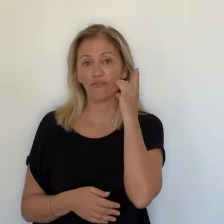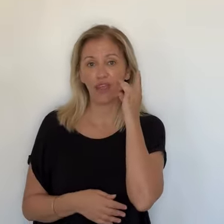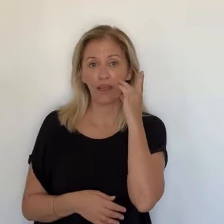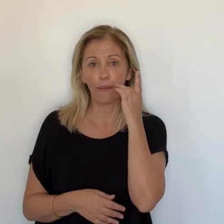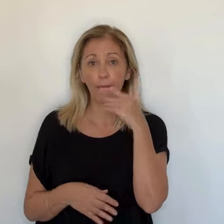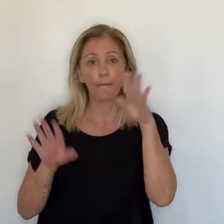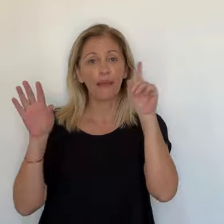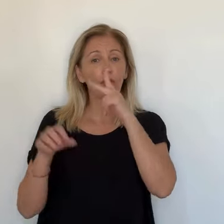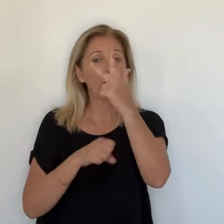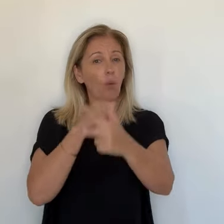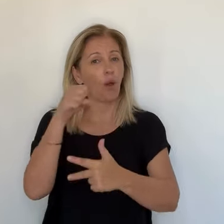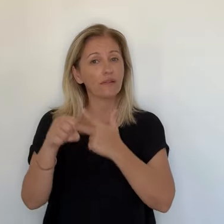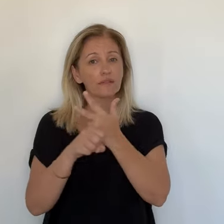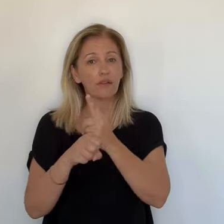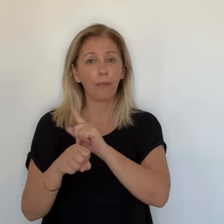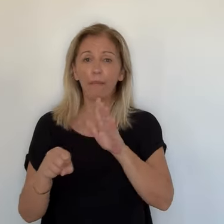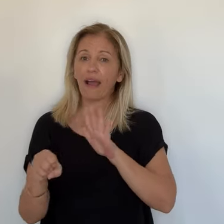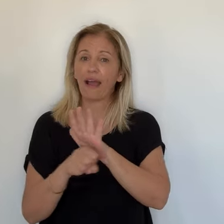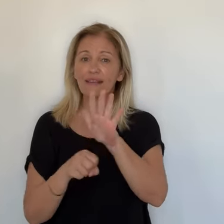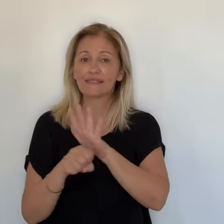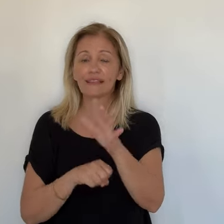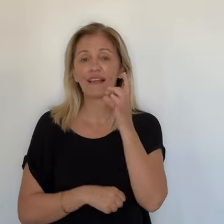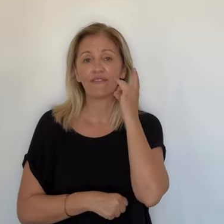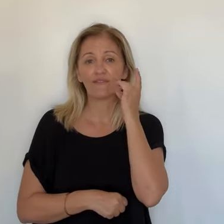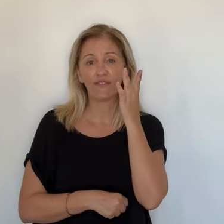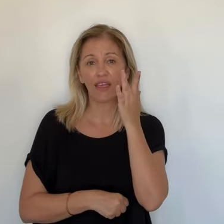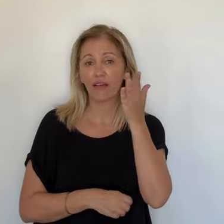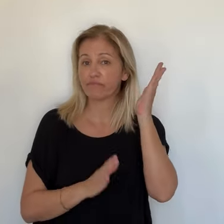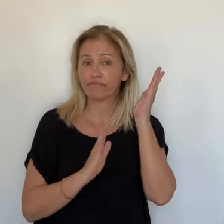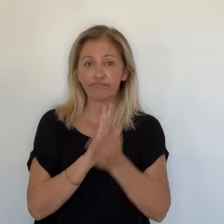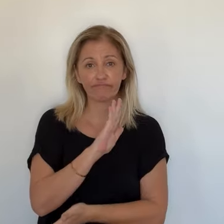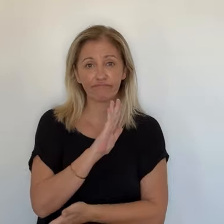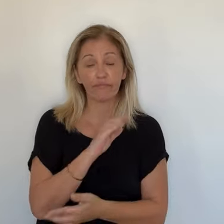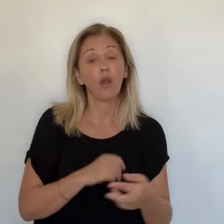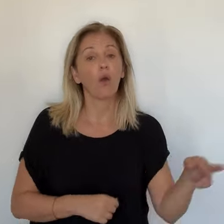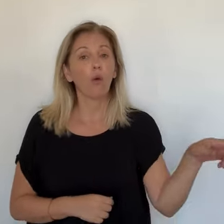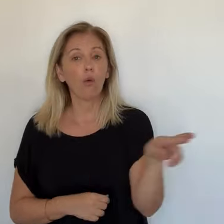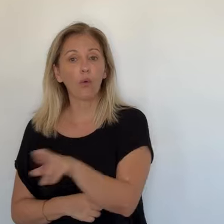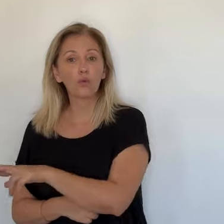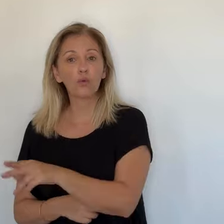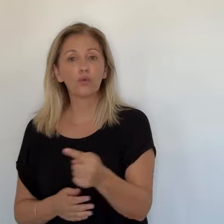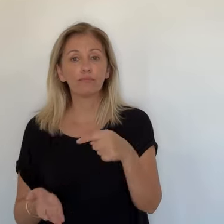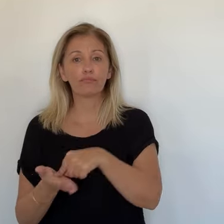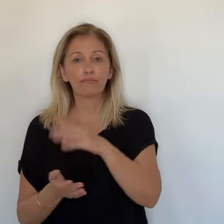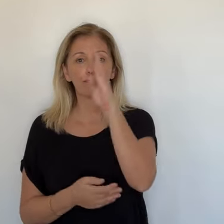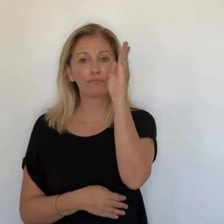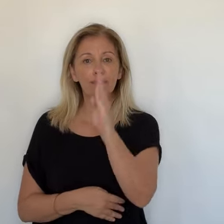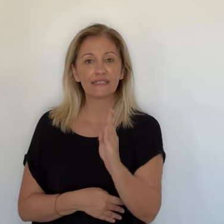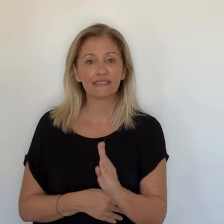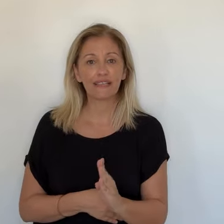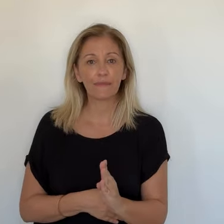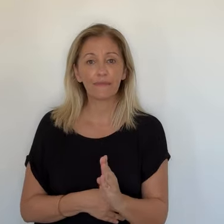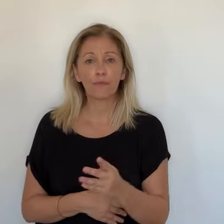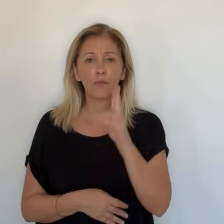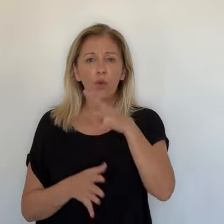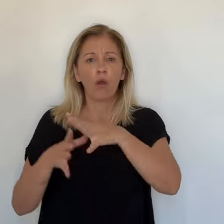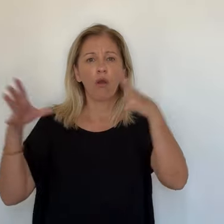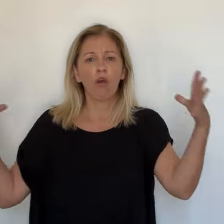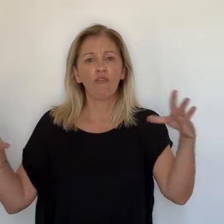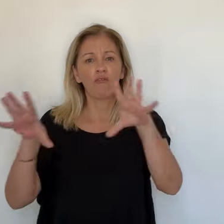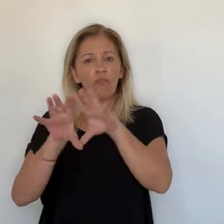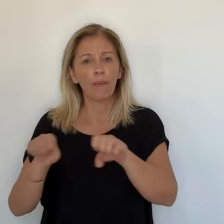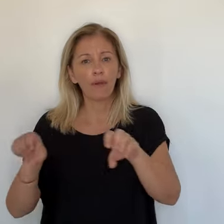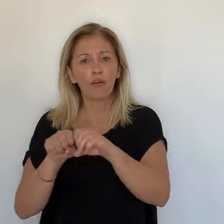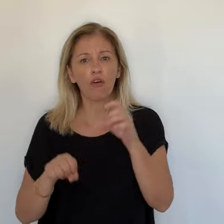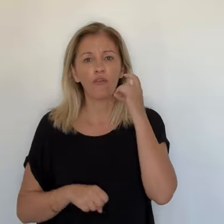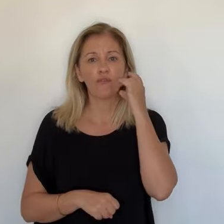étaient trop modestes, l'expérience a tourné court en trois ans. Retour à Béziers chez le leader mondial du verre alimentaire. Un